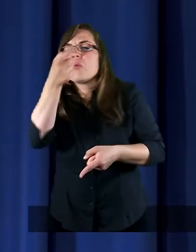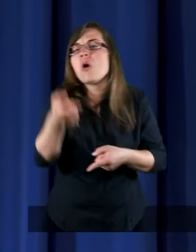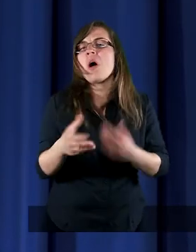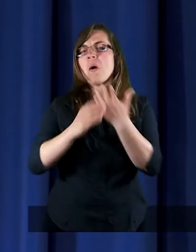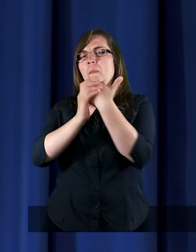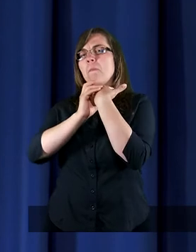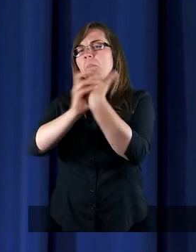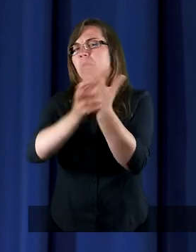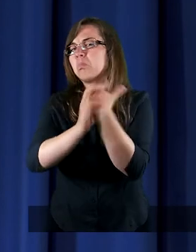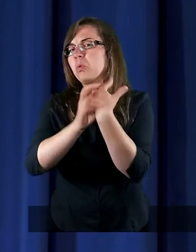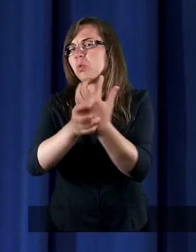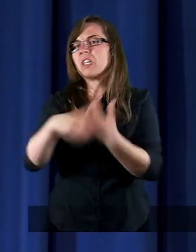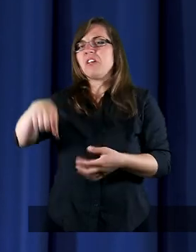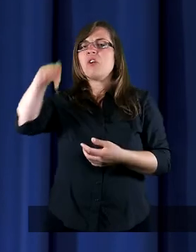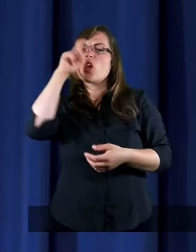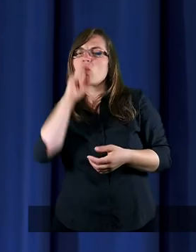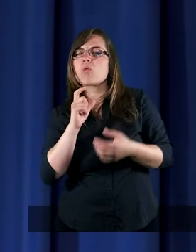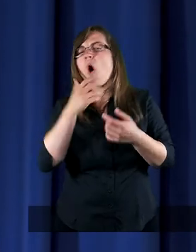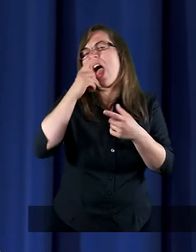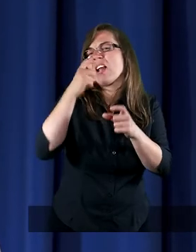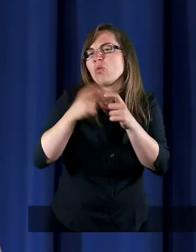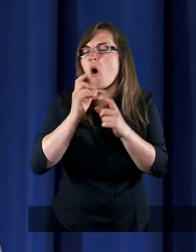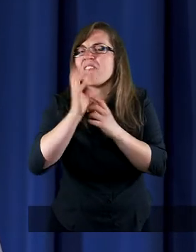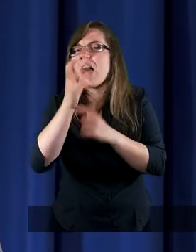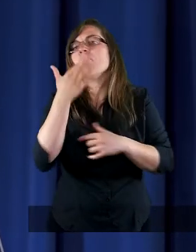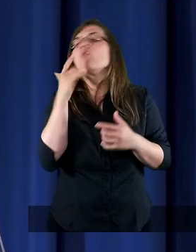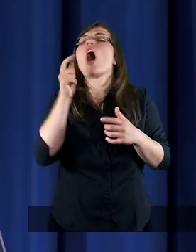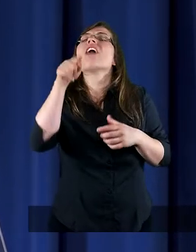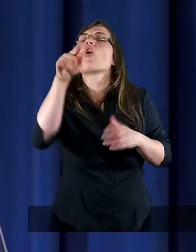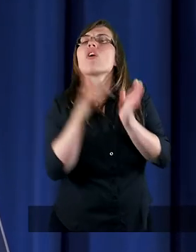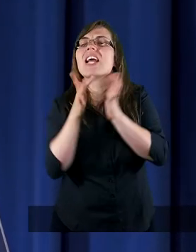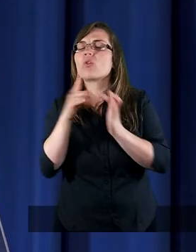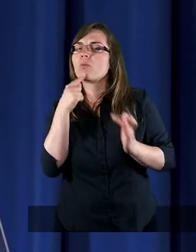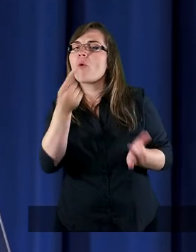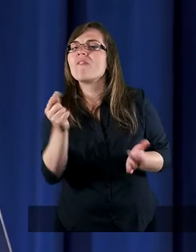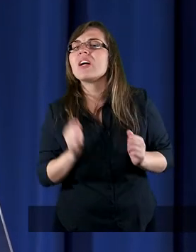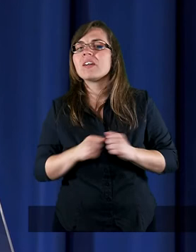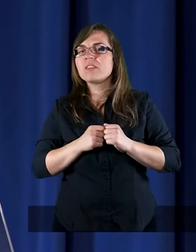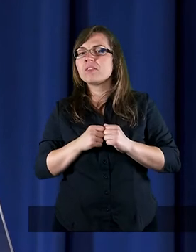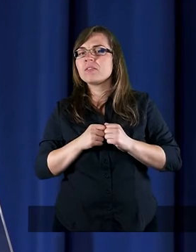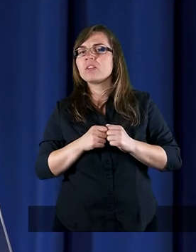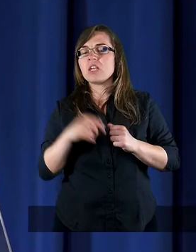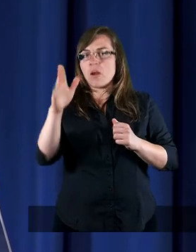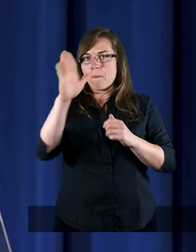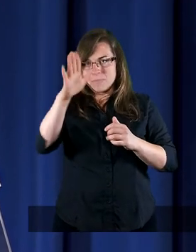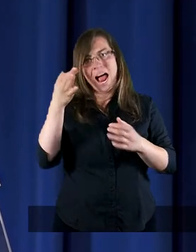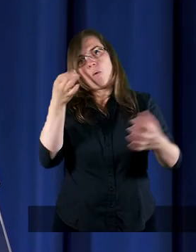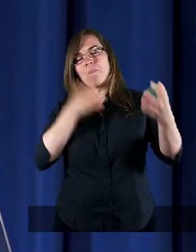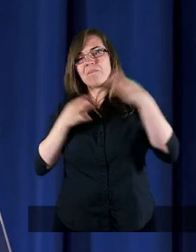którzy mu złożyczyli, to co on mówił wtedy? Miał pianę na ustach?